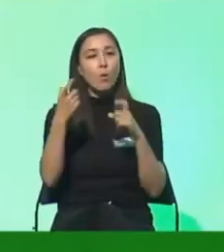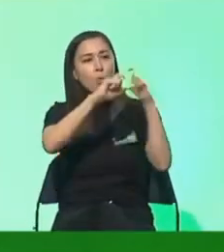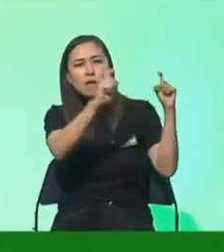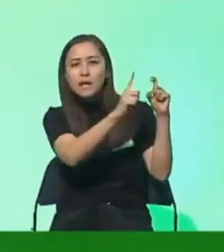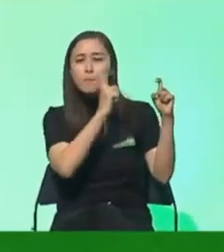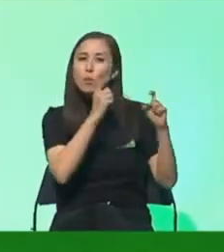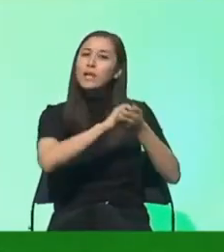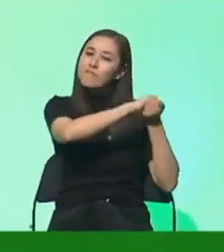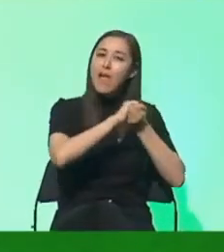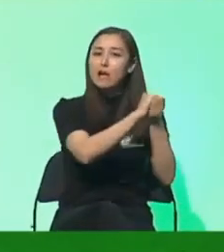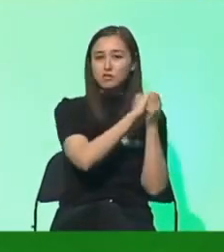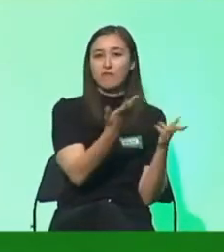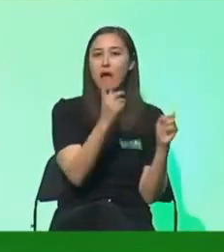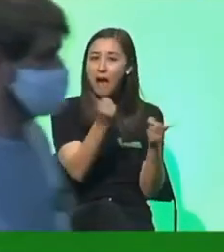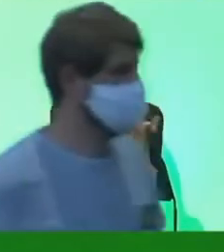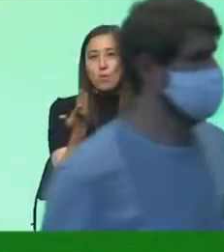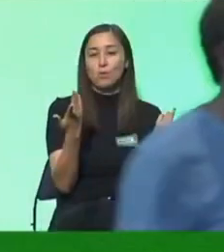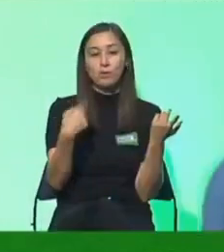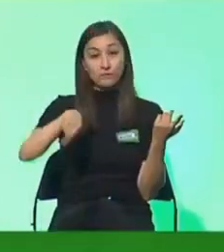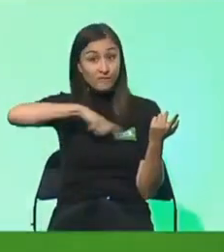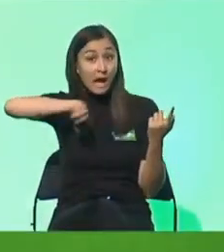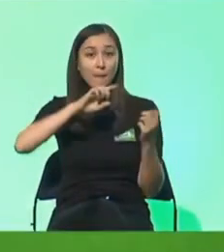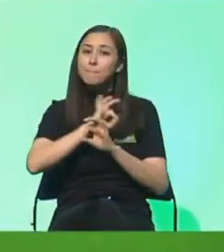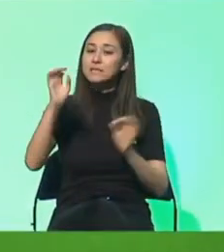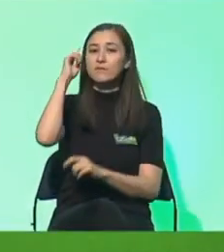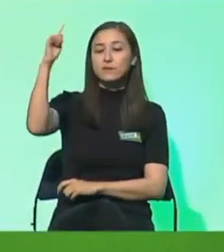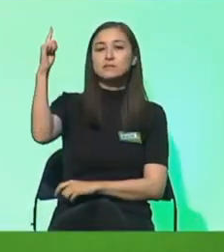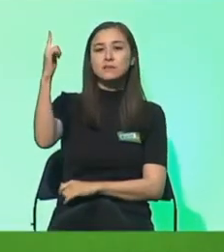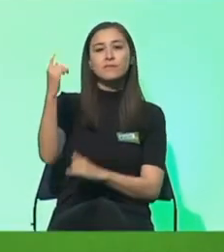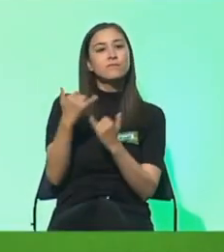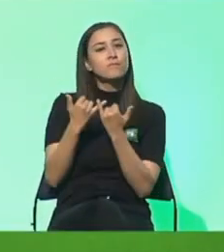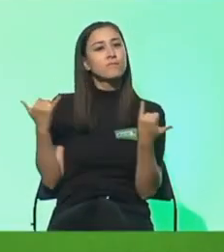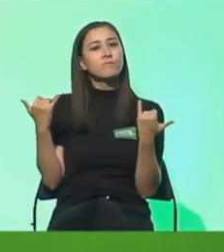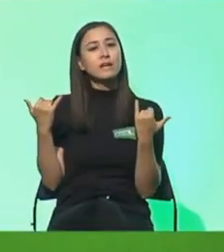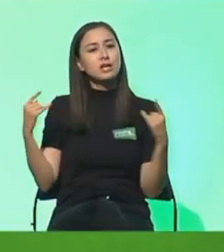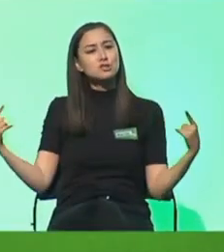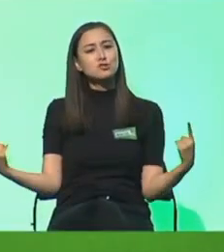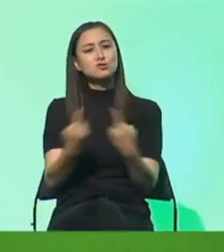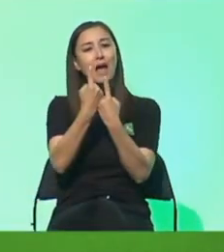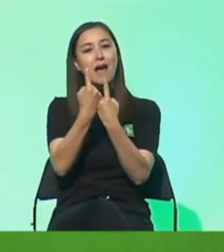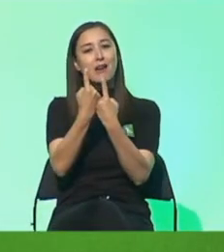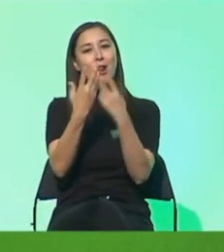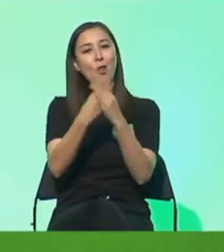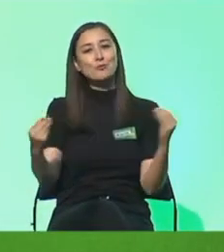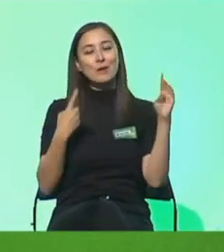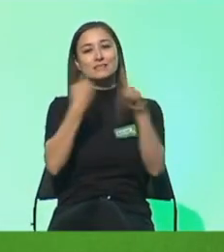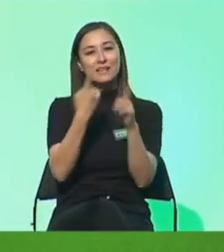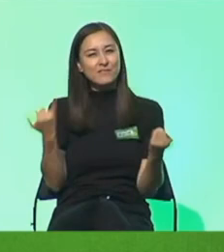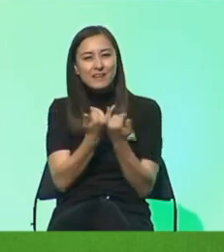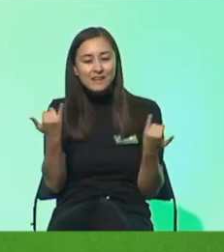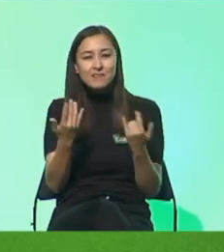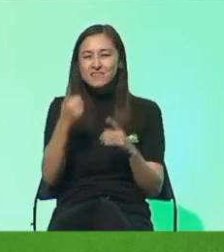Gewerkschaften. Und wir am besten wissen doch, wie kann man eigentlich aus Streit Konsens erzielen. Denkt mal dran zurück,